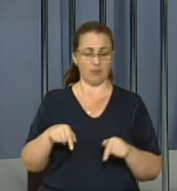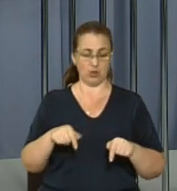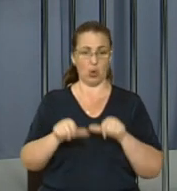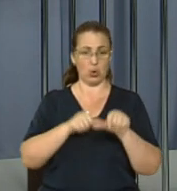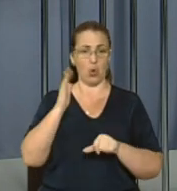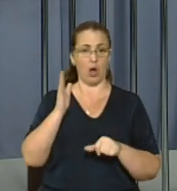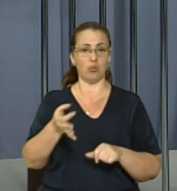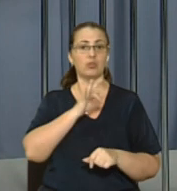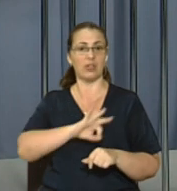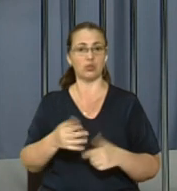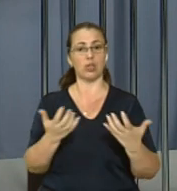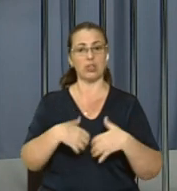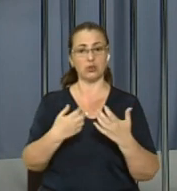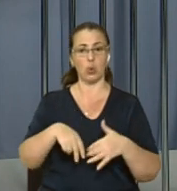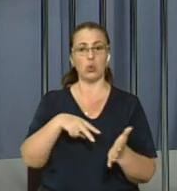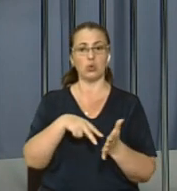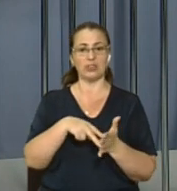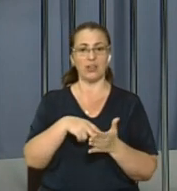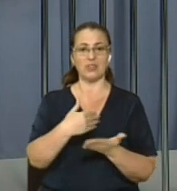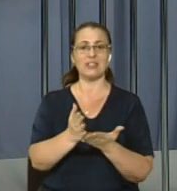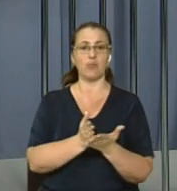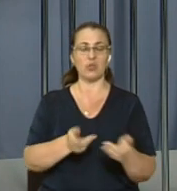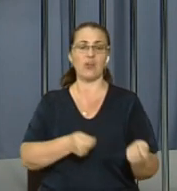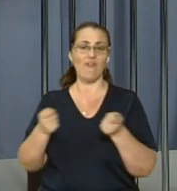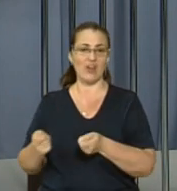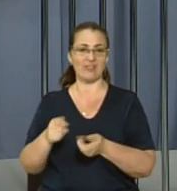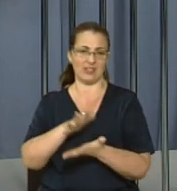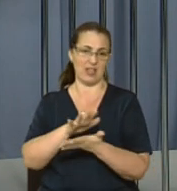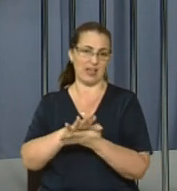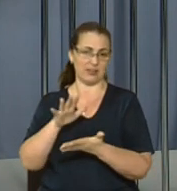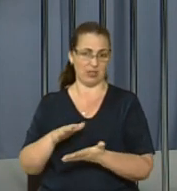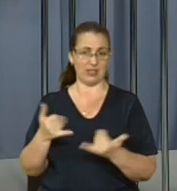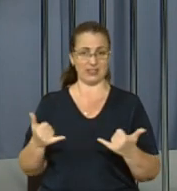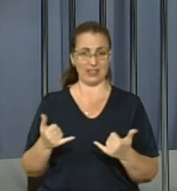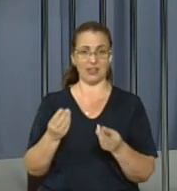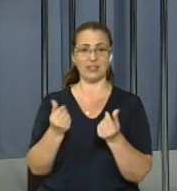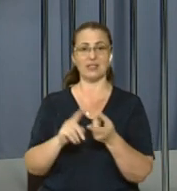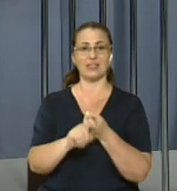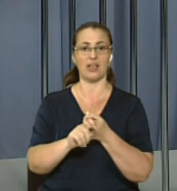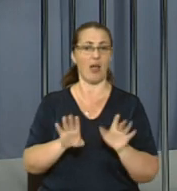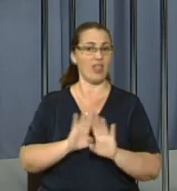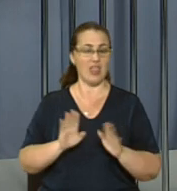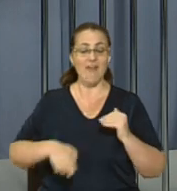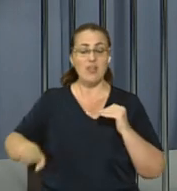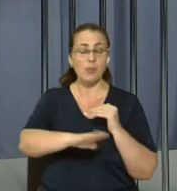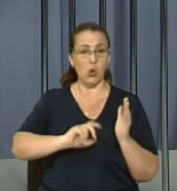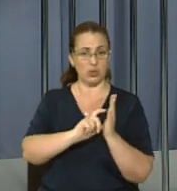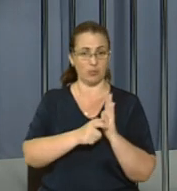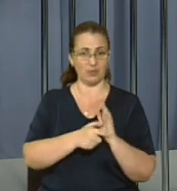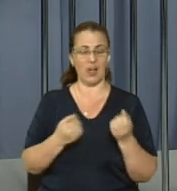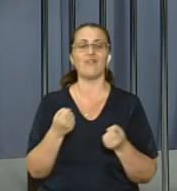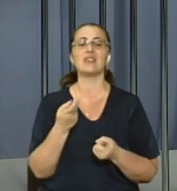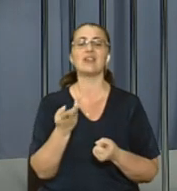використовуватися для розрахунку тарифів за послуги з вивезення побутових відходів. Тепер ціна залежатиме не від площі помешкання, а від